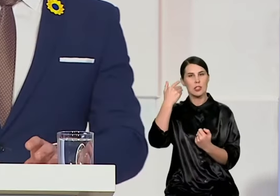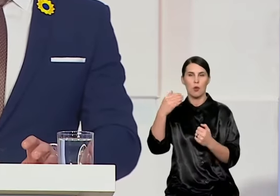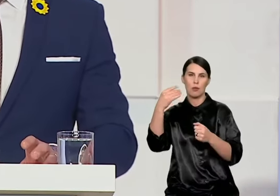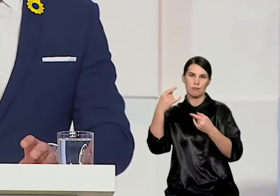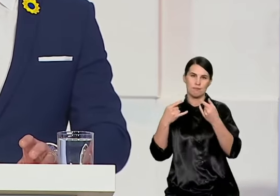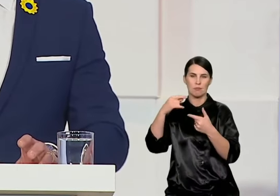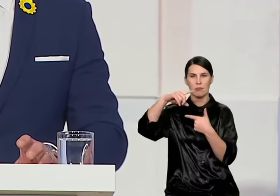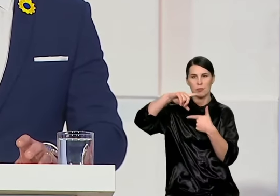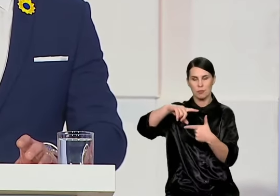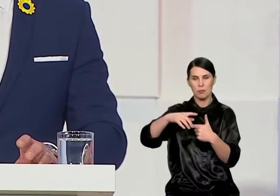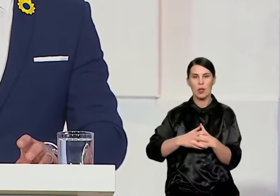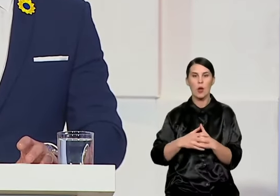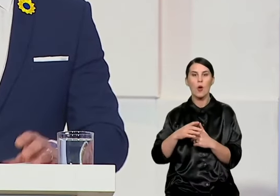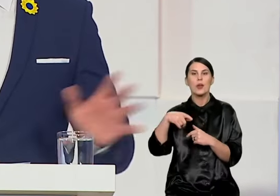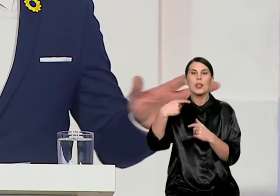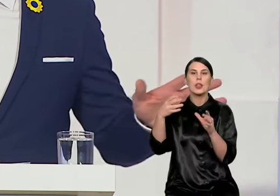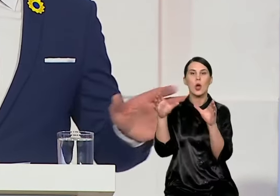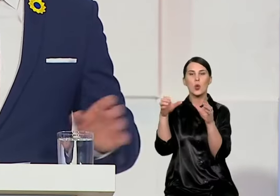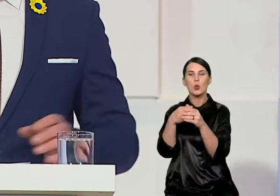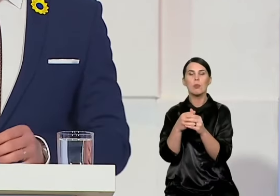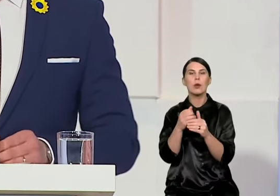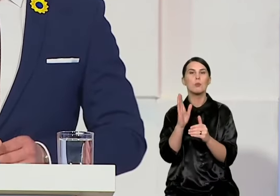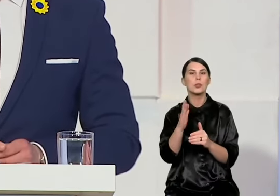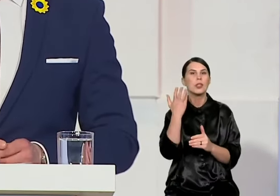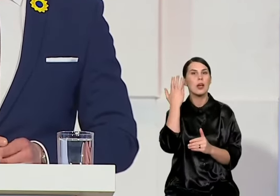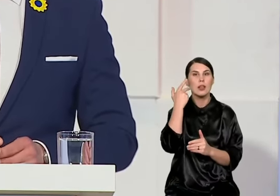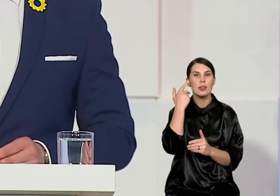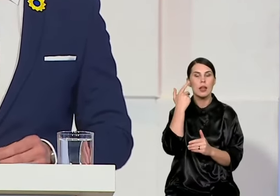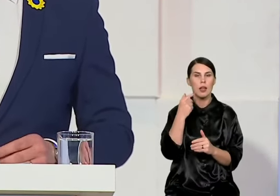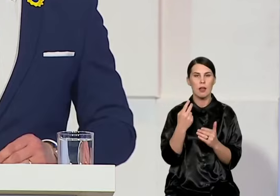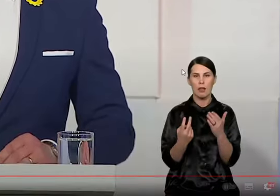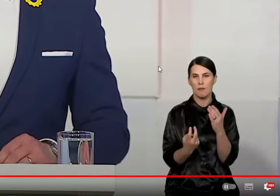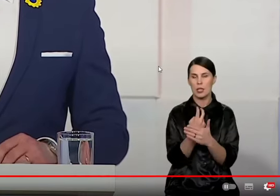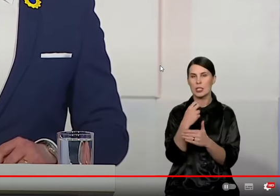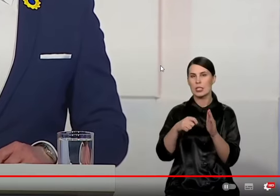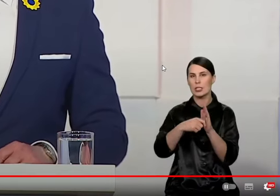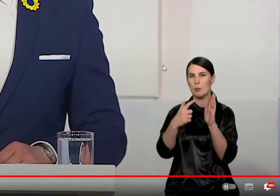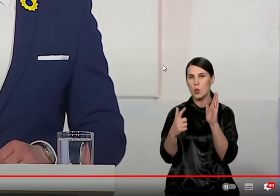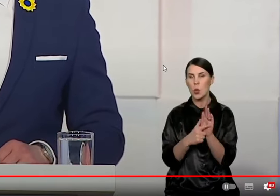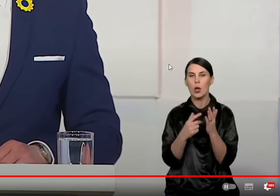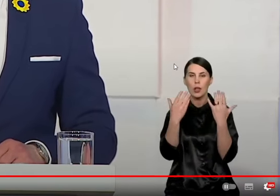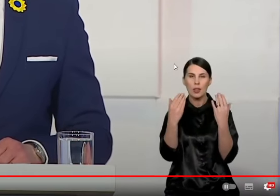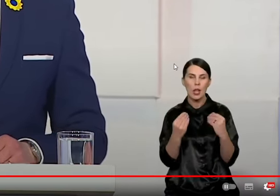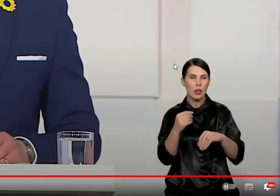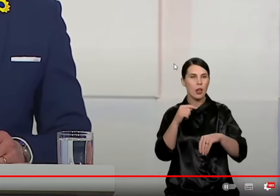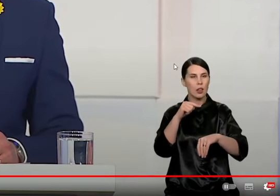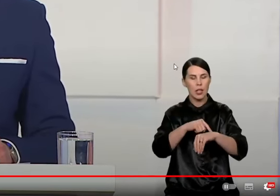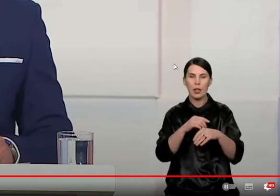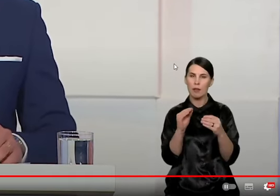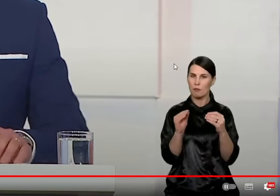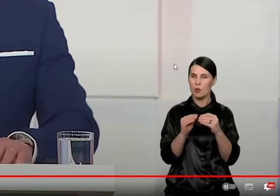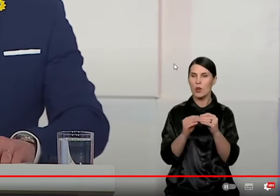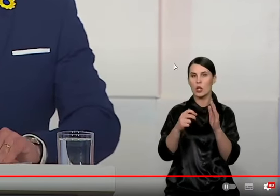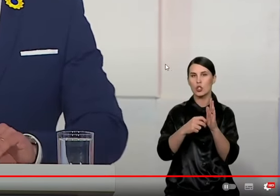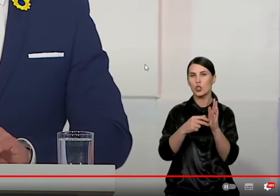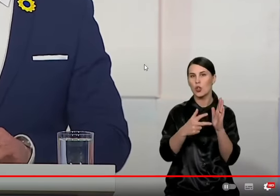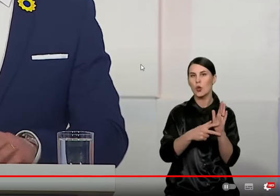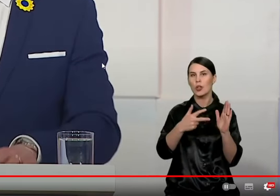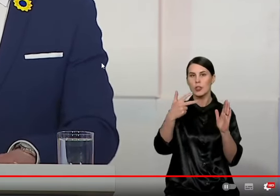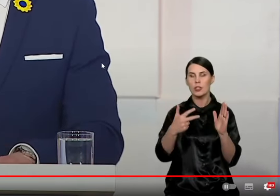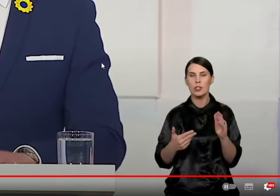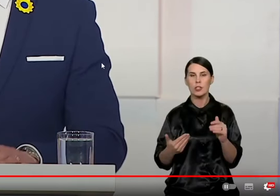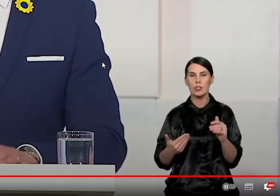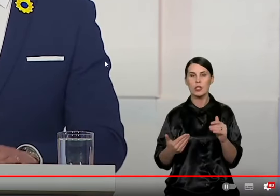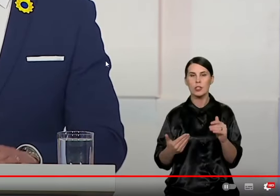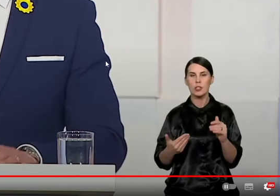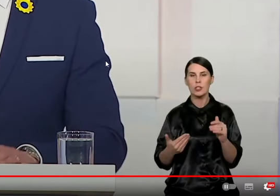kandidatų į Vilnius merus grupė susirink šešiojo studijoje. Vasarius 17 dieną, tuo pačiu metu 18.30 tiesiogiai per